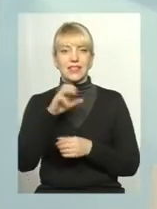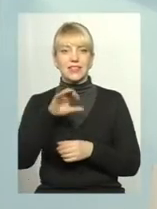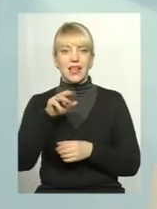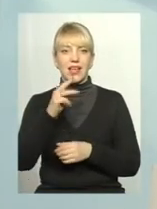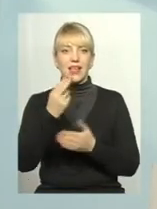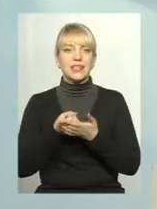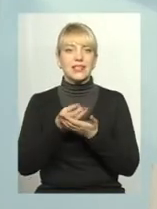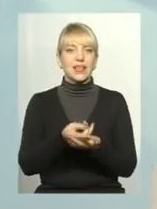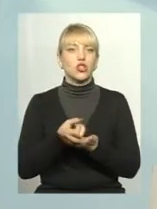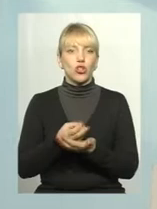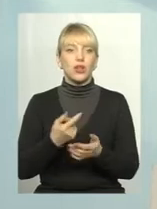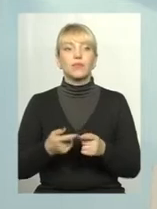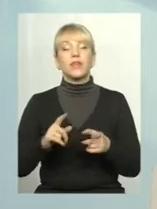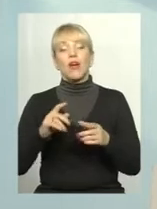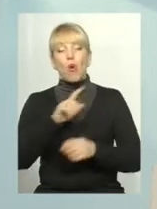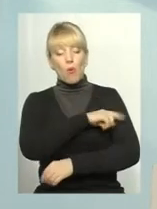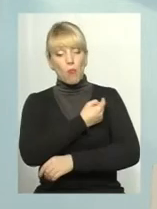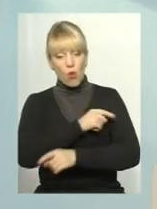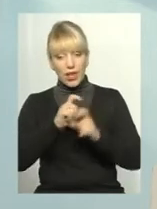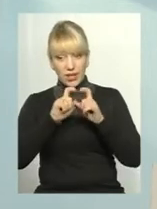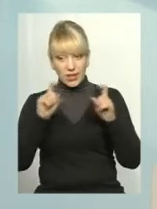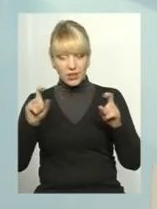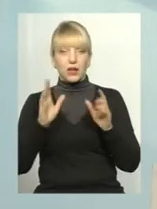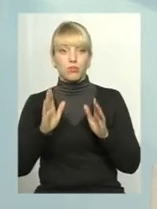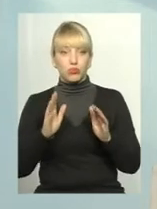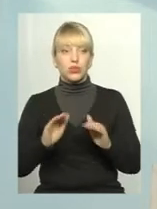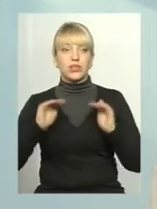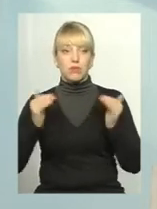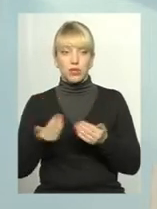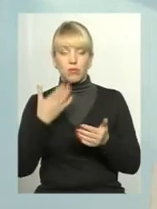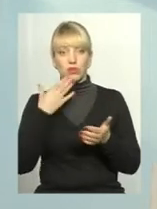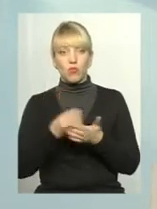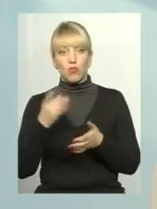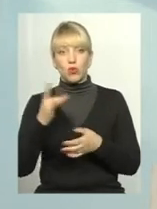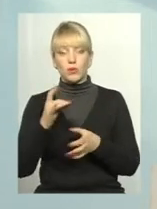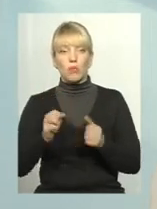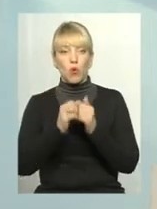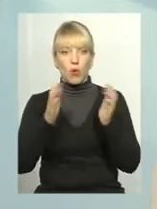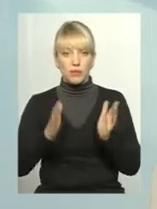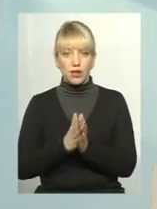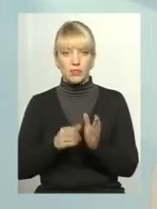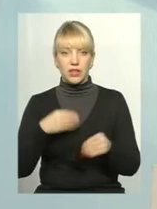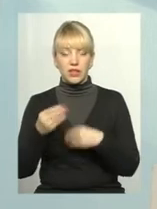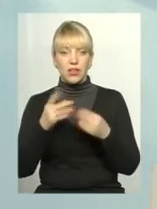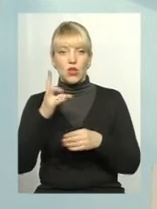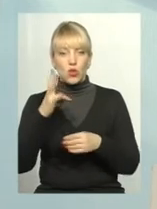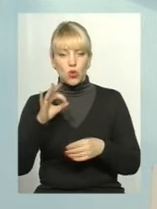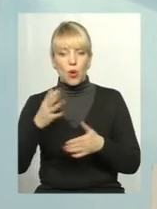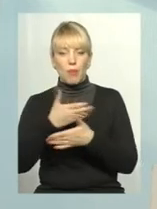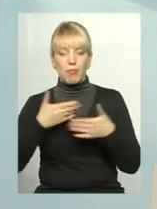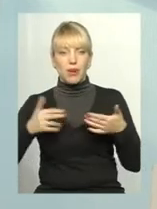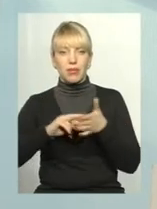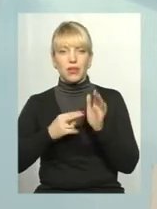дещо зменшаться по своїх розмірах, по своїх обсягах надання, але ми плануємо при таких великих